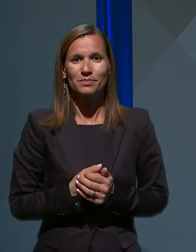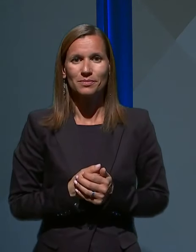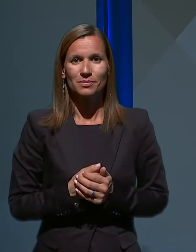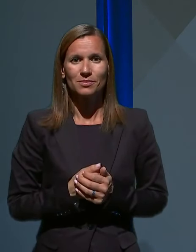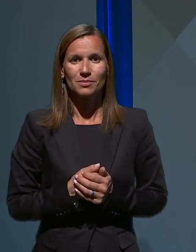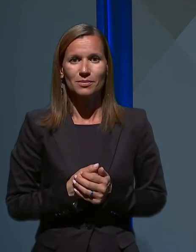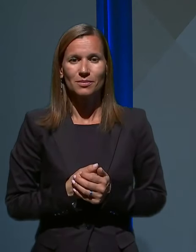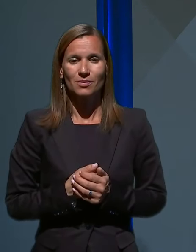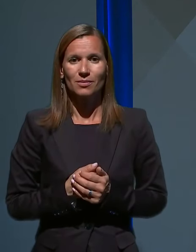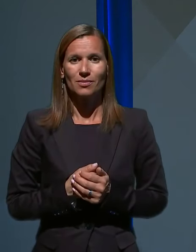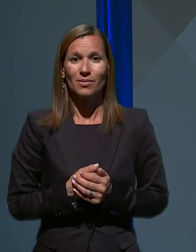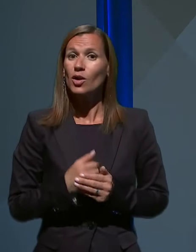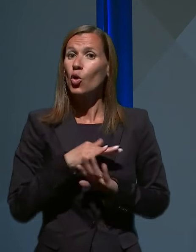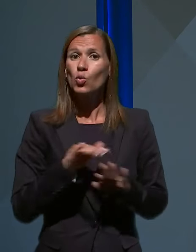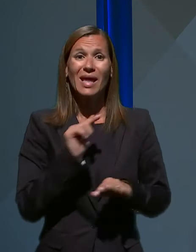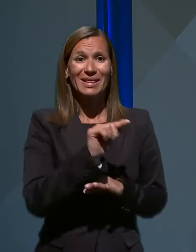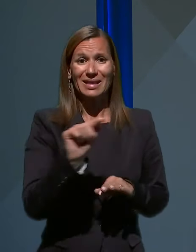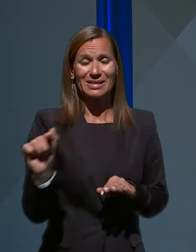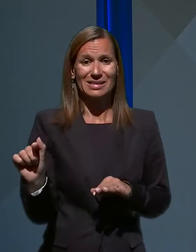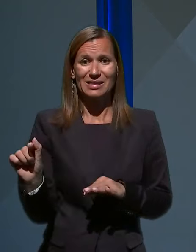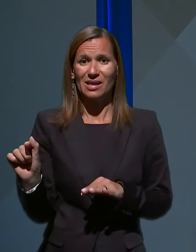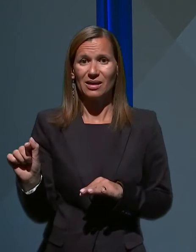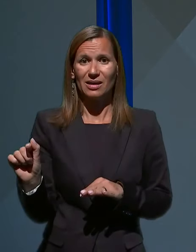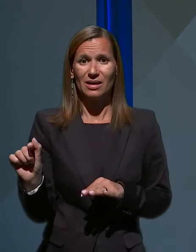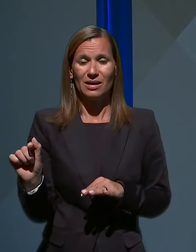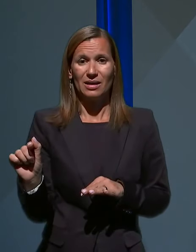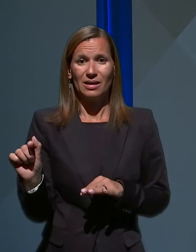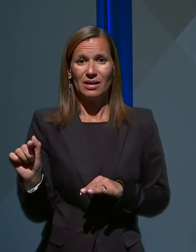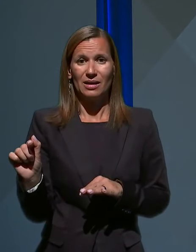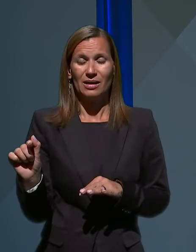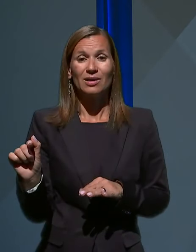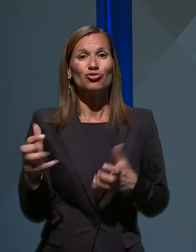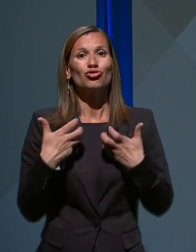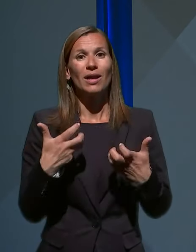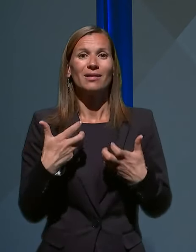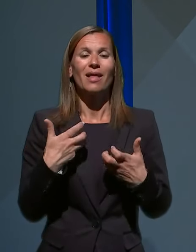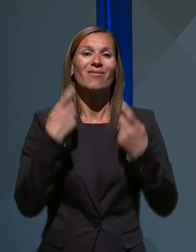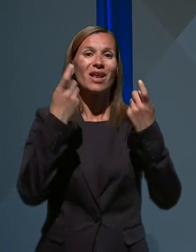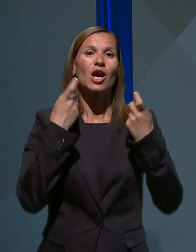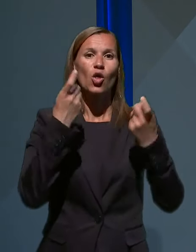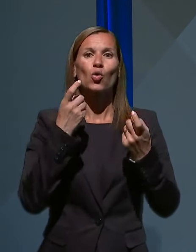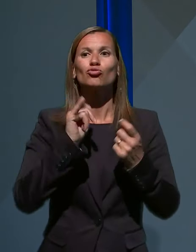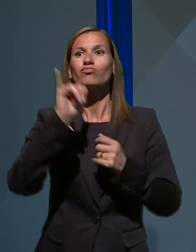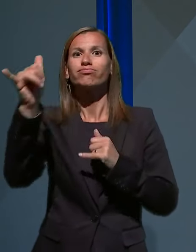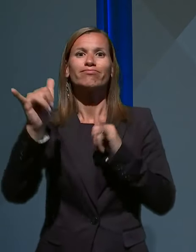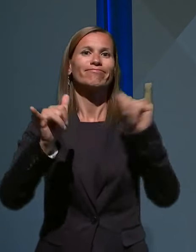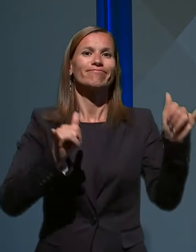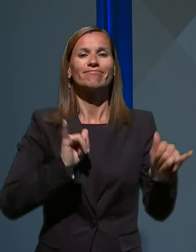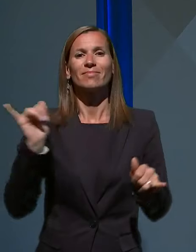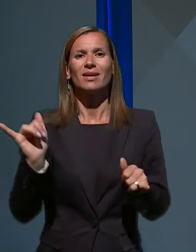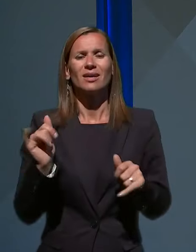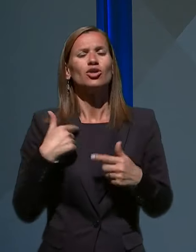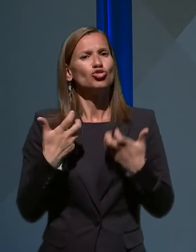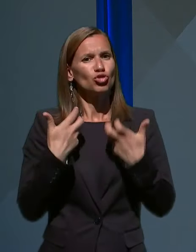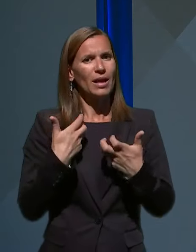Vse tiste, ki se spogledujete s potovanjem na veliko noč, želim se znaniti z